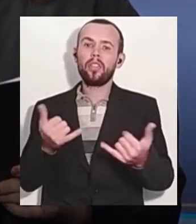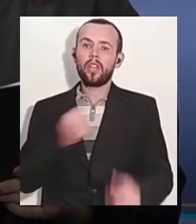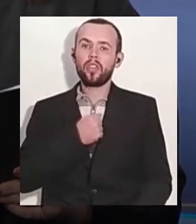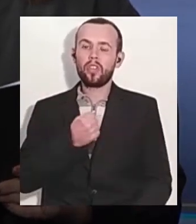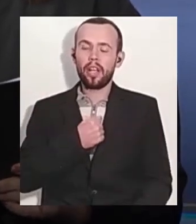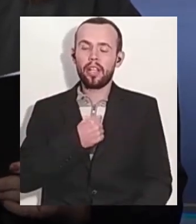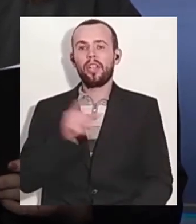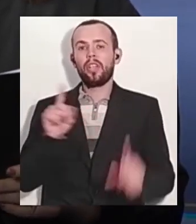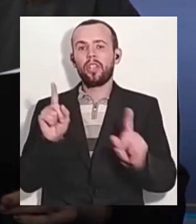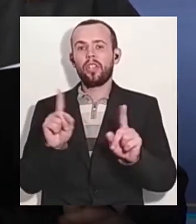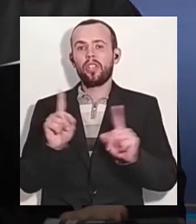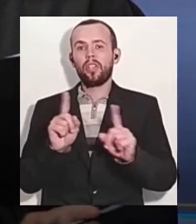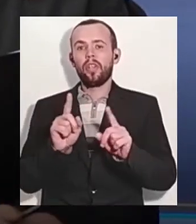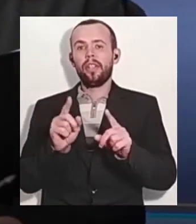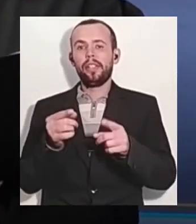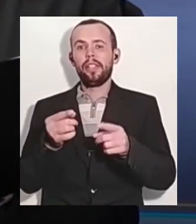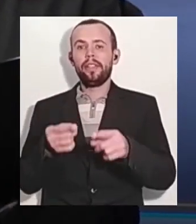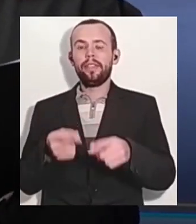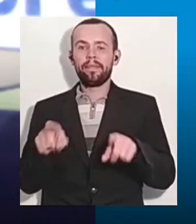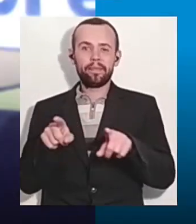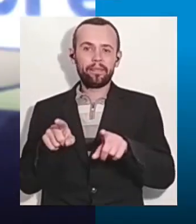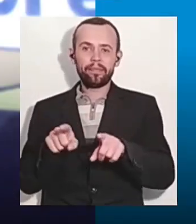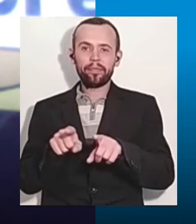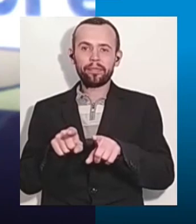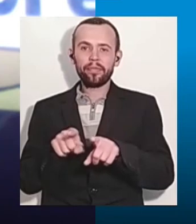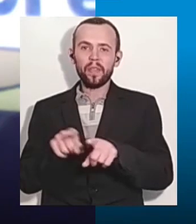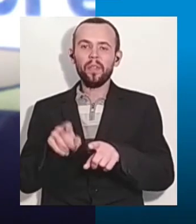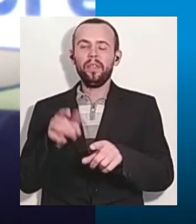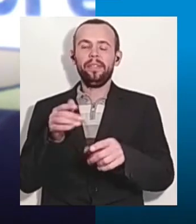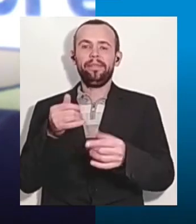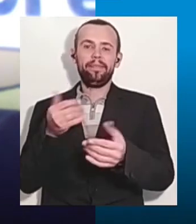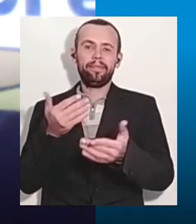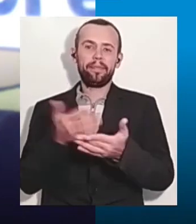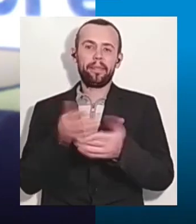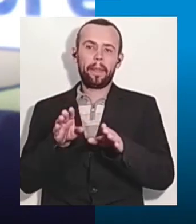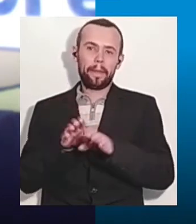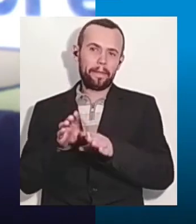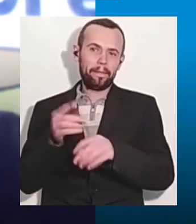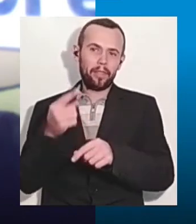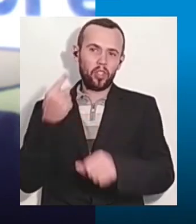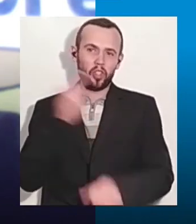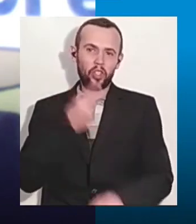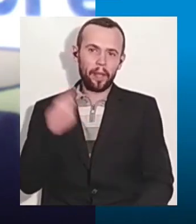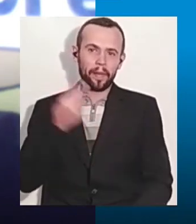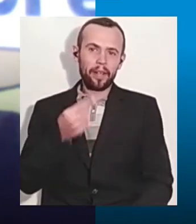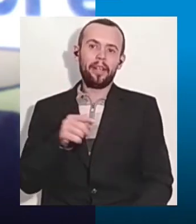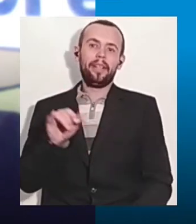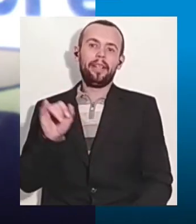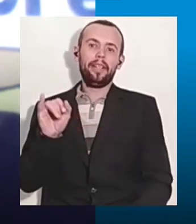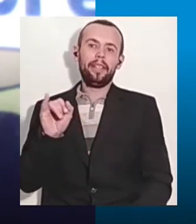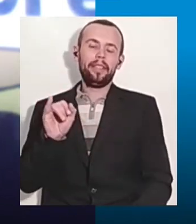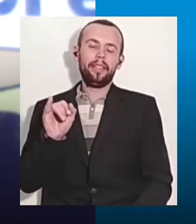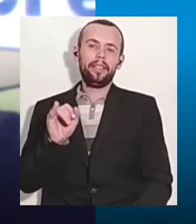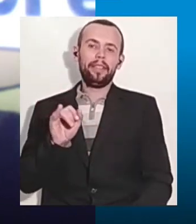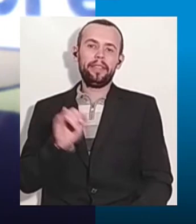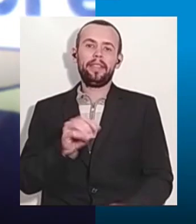визначено 746 працівників і 114 лікарів, і всього 34 в'язні, ну, то